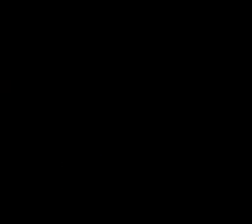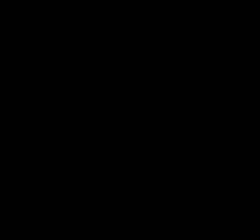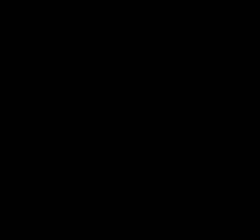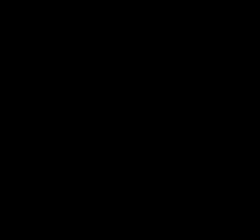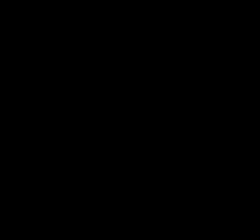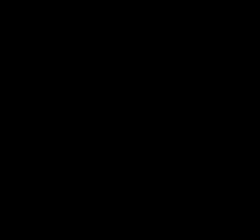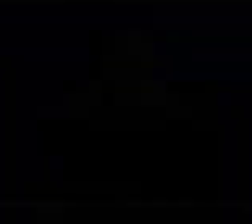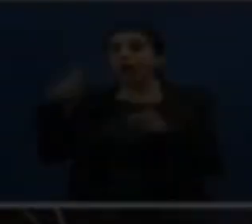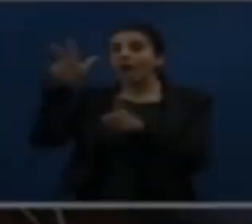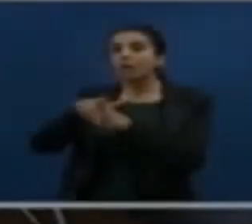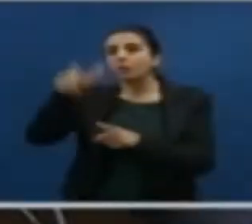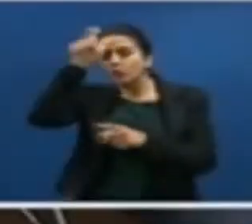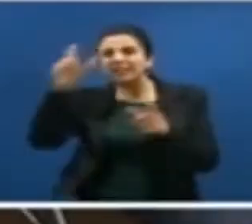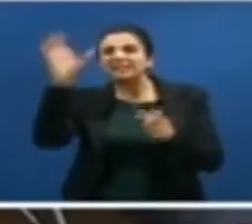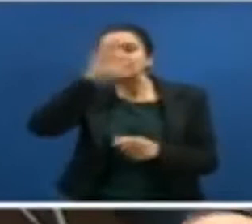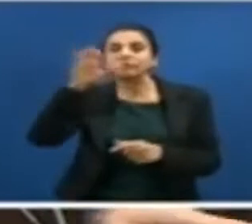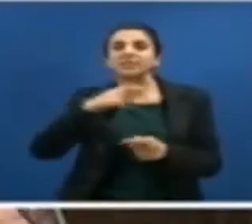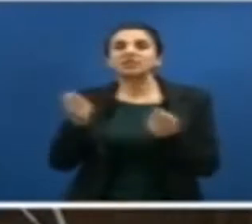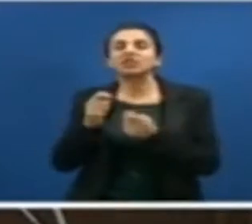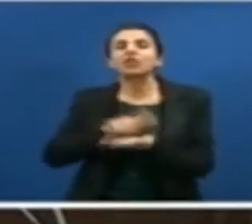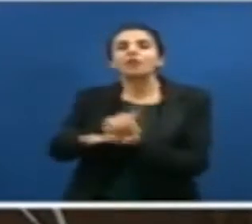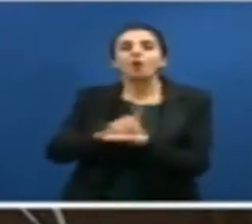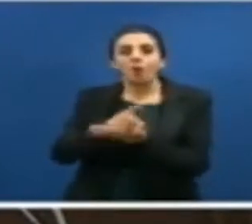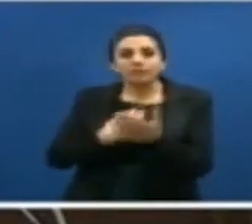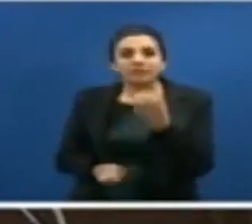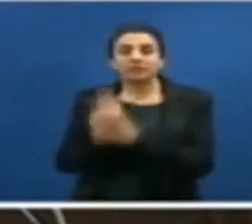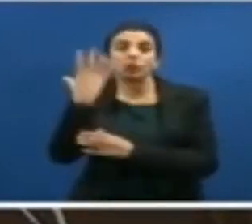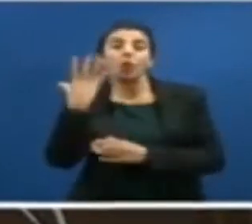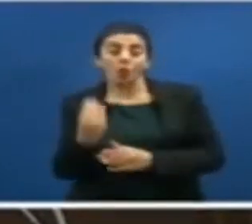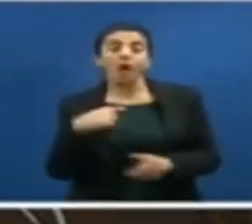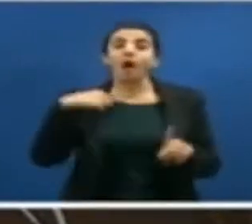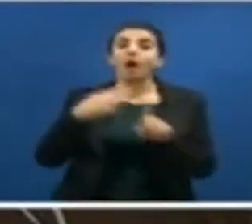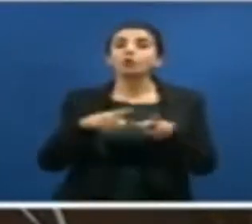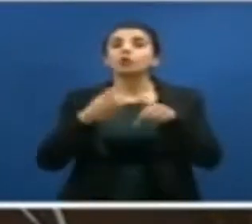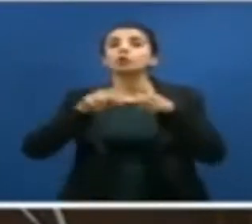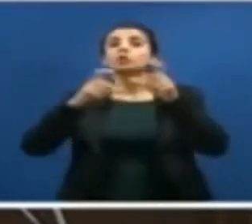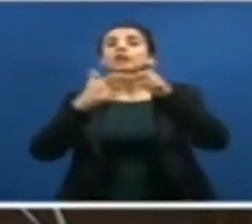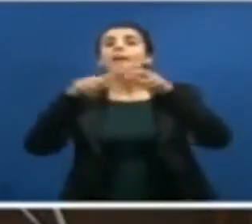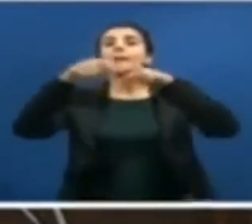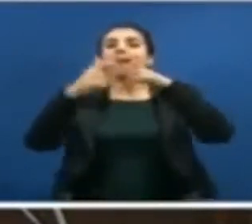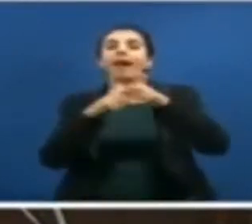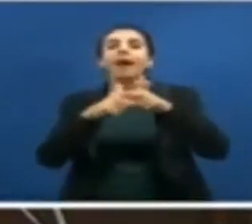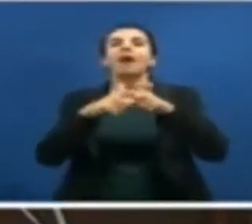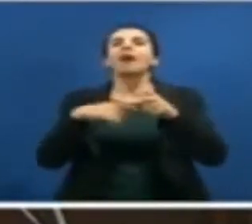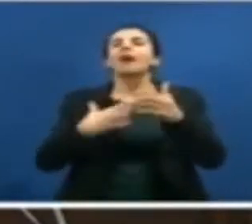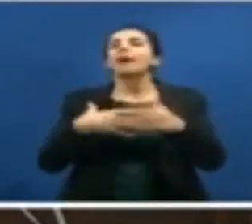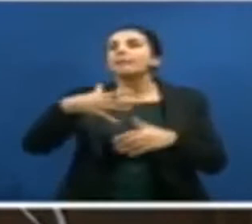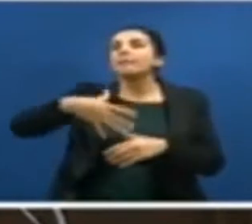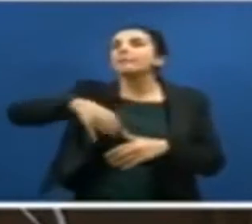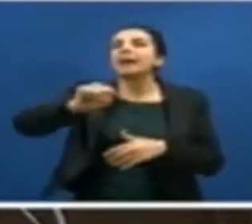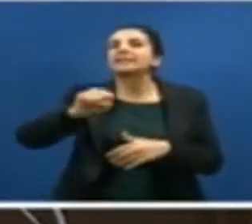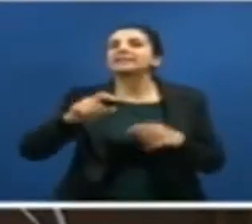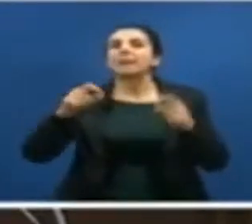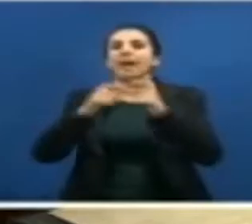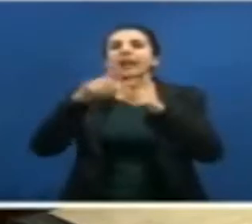Türkiye Sırvistan İş Forumu da gerçekleştirildi. Ayrıca Yunus Emre Enstitüsü Belgrad Türk Merkezi'nde açılışını yapma